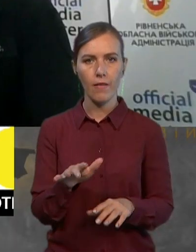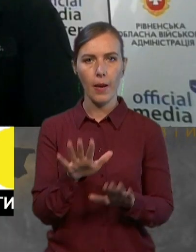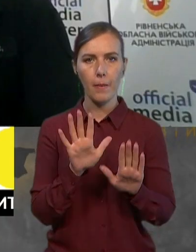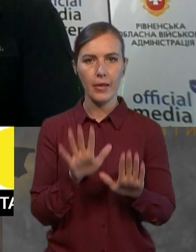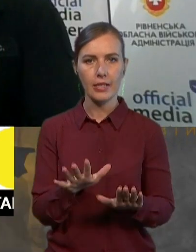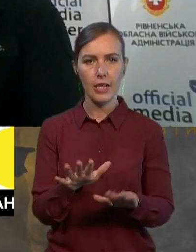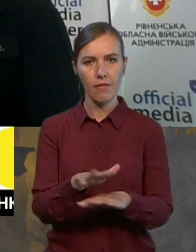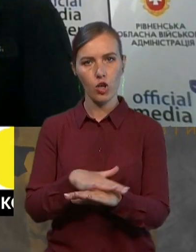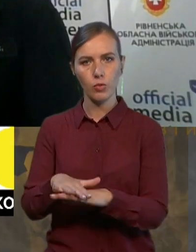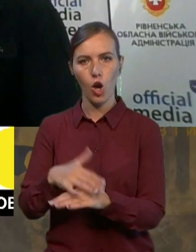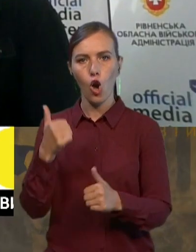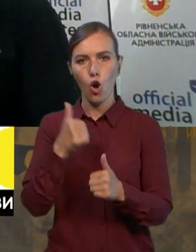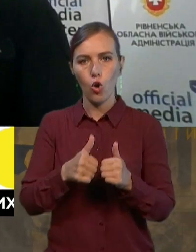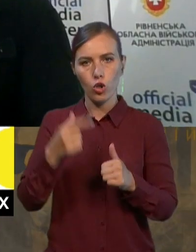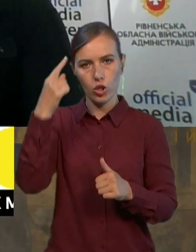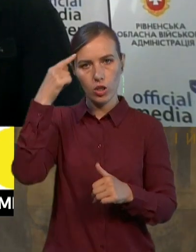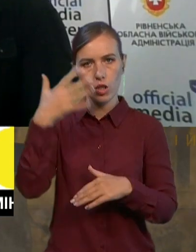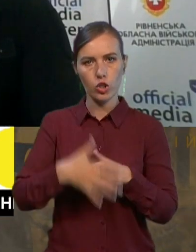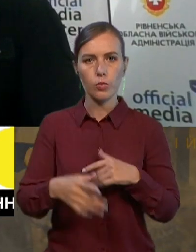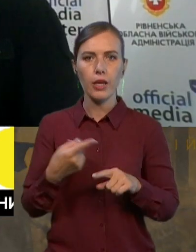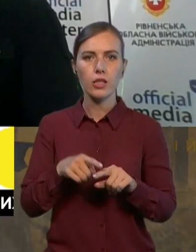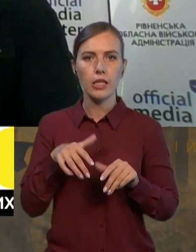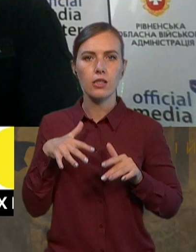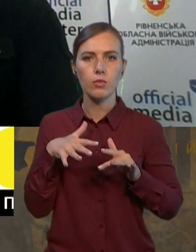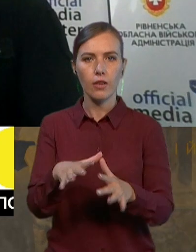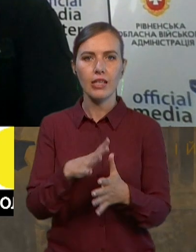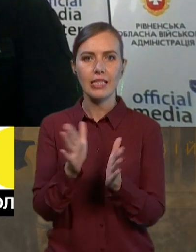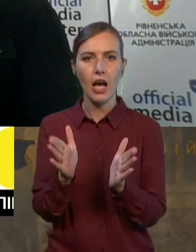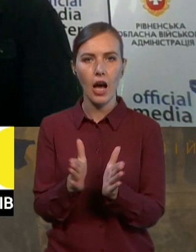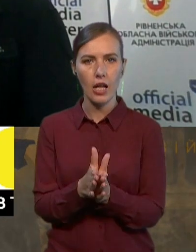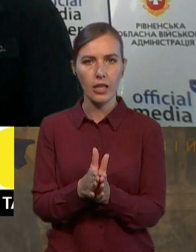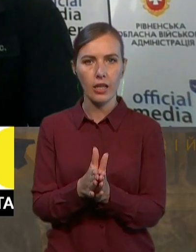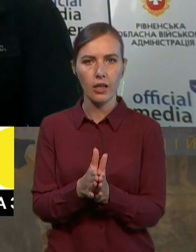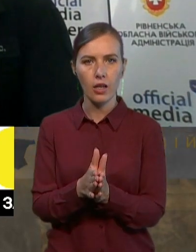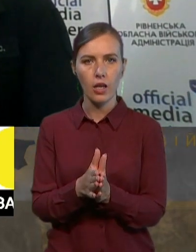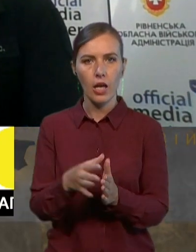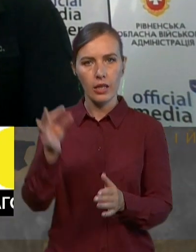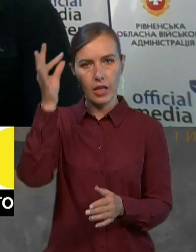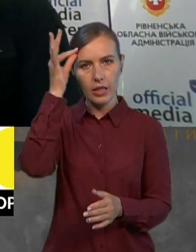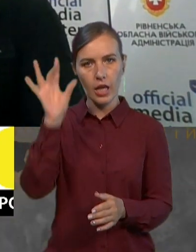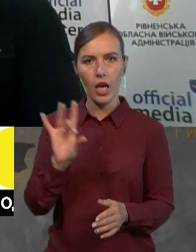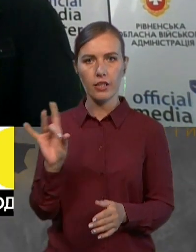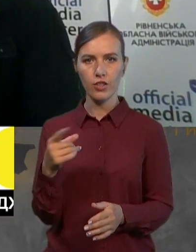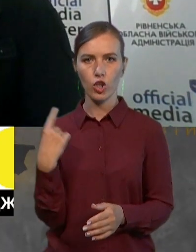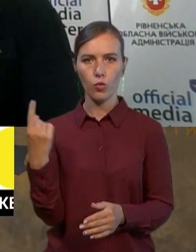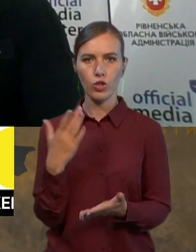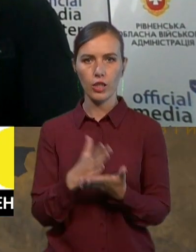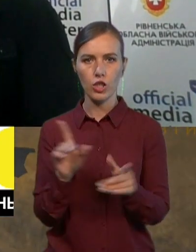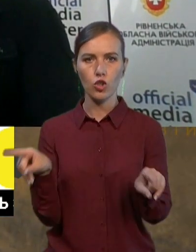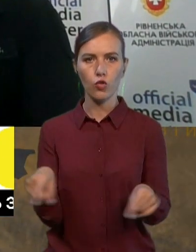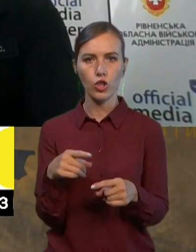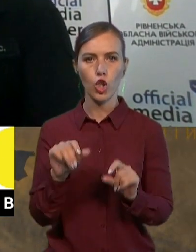тому що кожен розуміє, що це справа загальна. І нагадаю, що у Рівненській області створений оборонний бюджет.